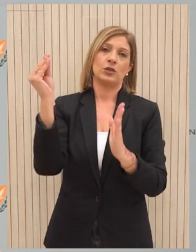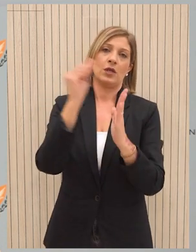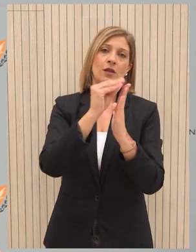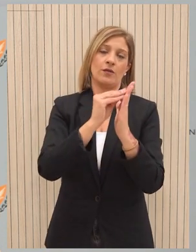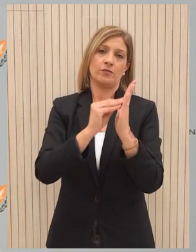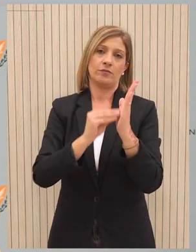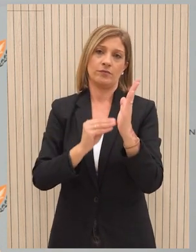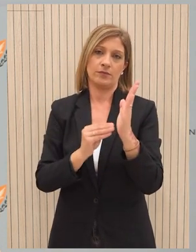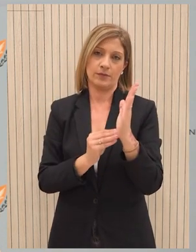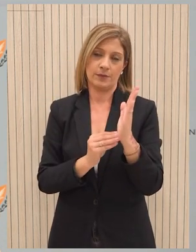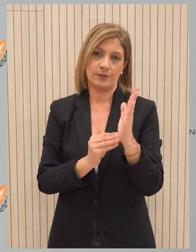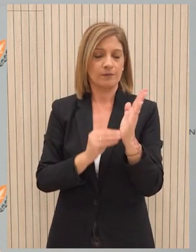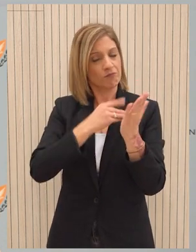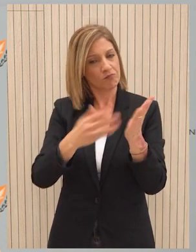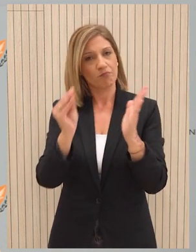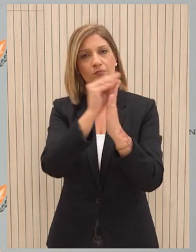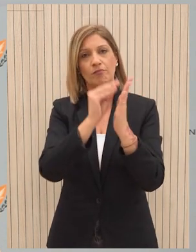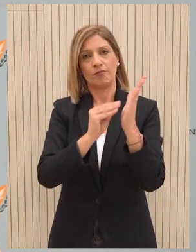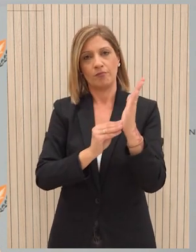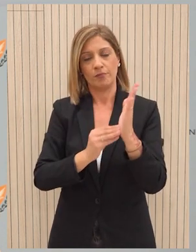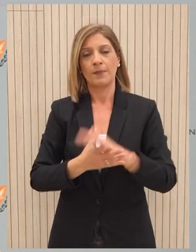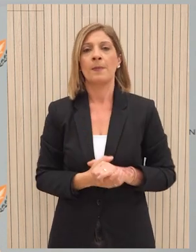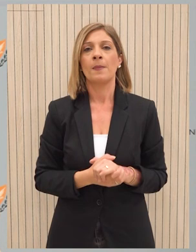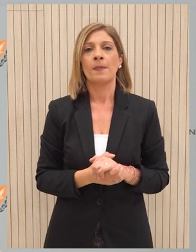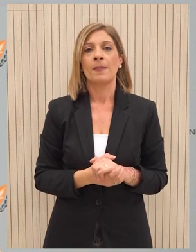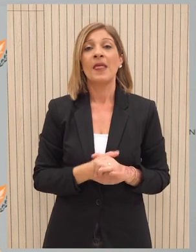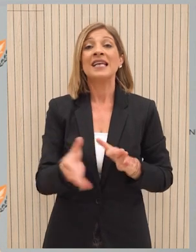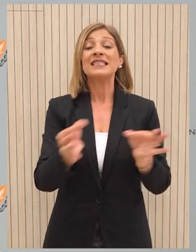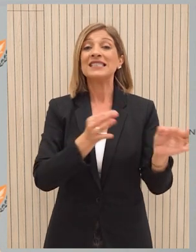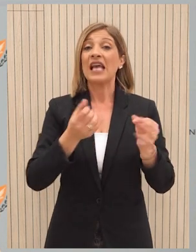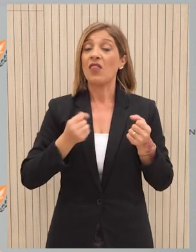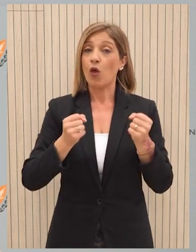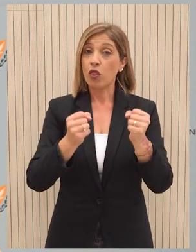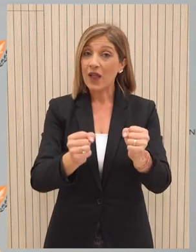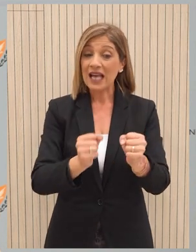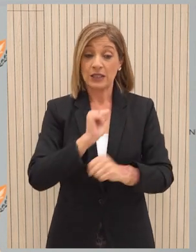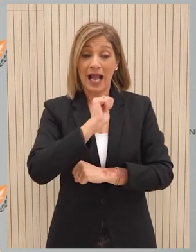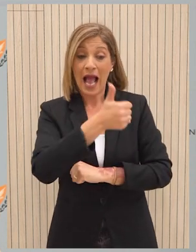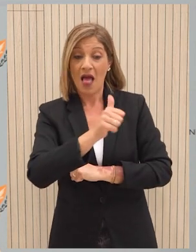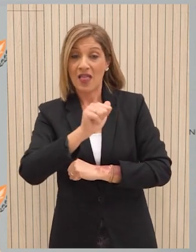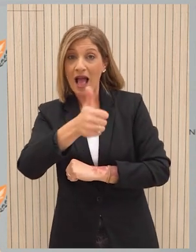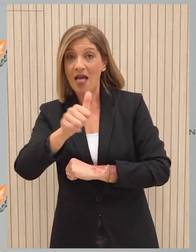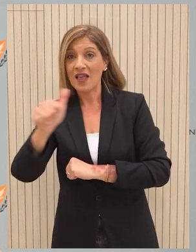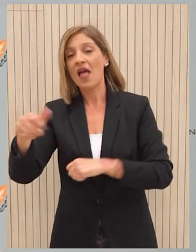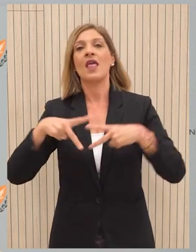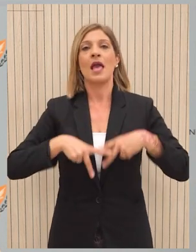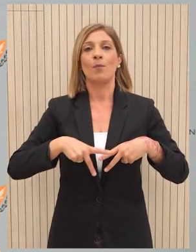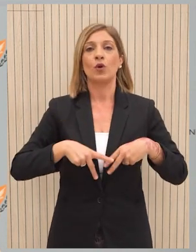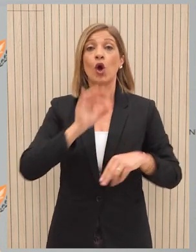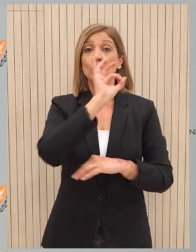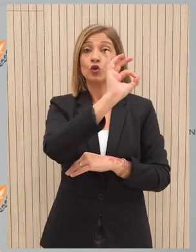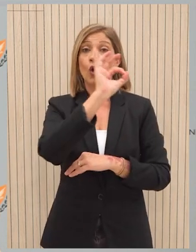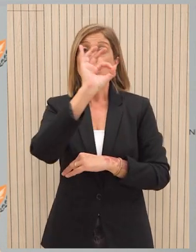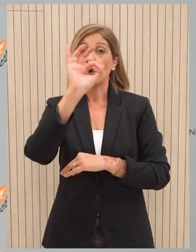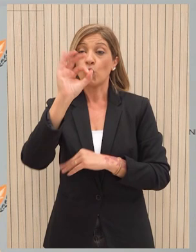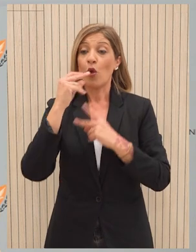ενώπιον της Κοινοβουλευτικής Επιτροπής Οικονομικών και Προϋπολογισμού. Το σχέδιο δράσης κάθε Υπουργείου και οι στόχοι που περιλαμβάνει τίθενται προς